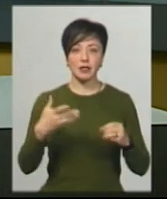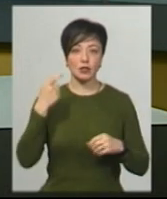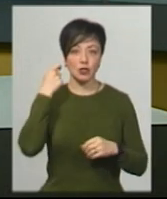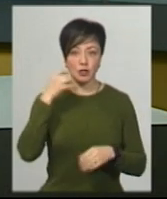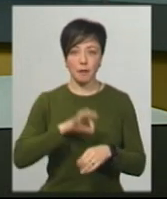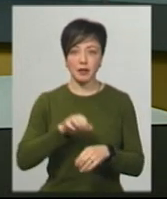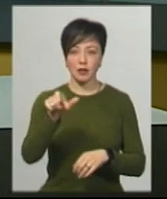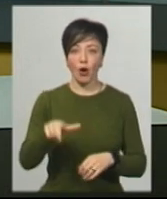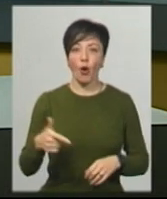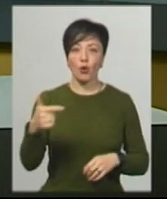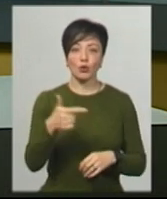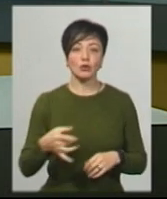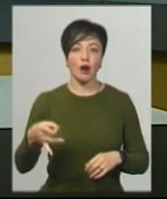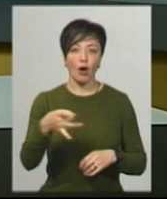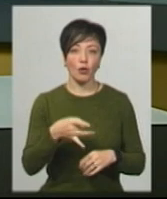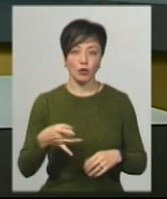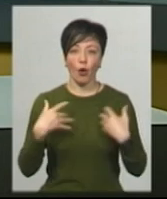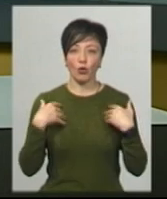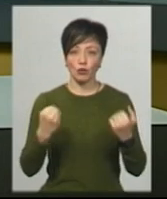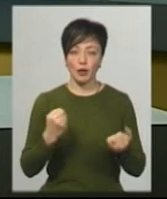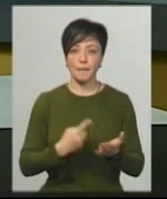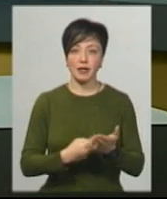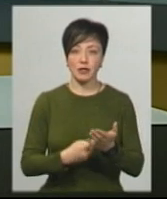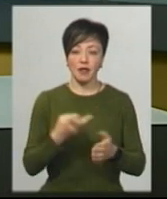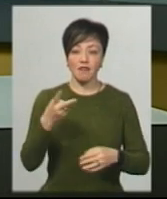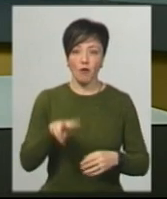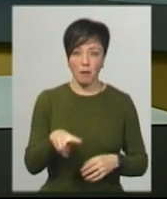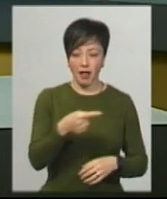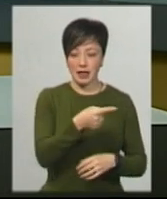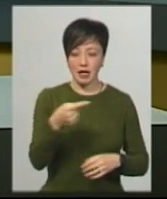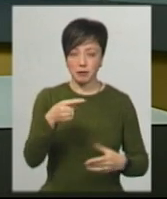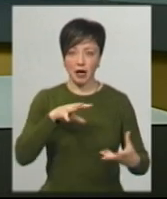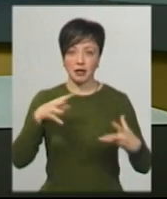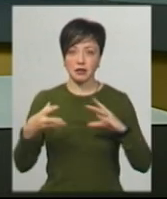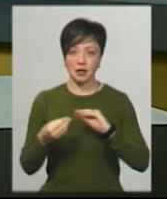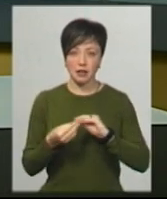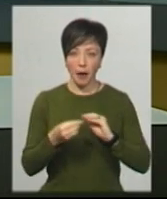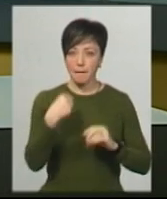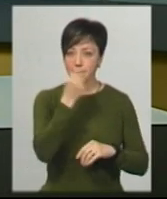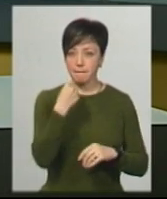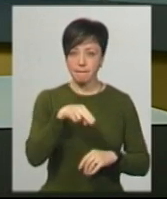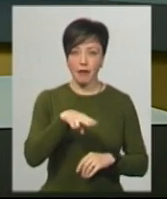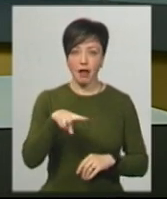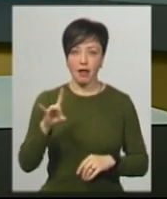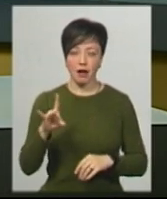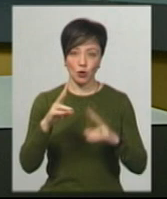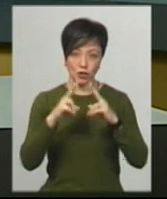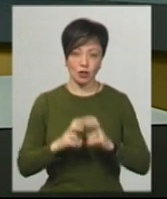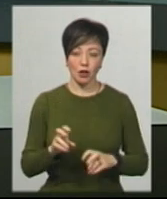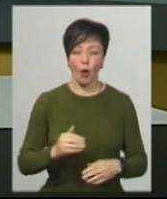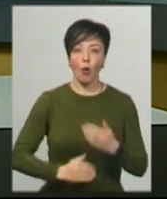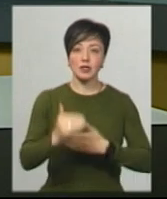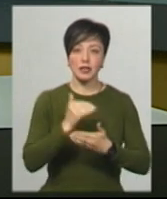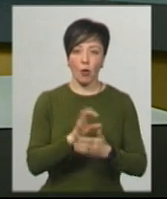пацієнт із Городоцького району. Його удуження підтверджено двома негативними результатами ПЛР-досліджень. За останніми офіційними